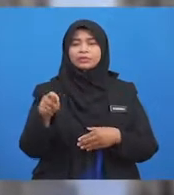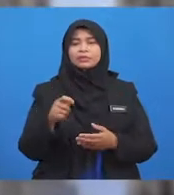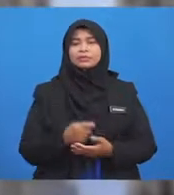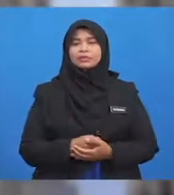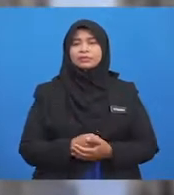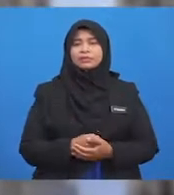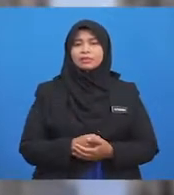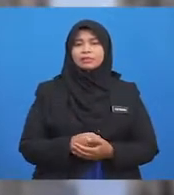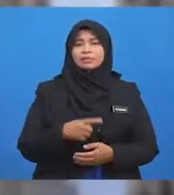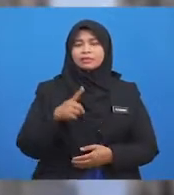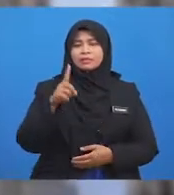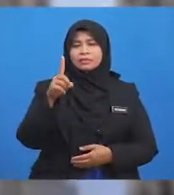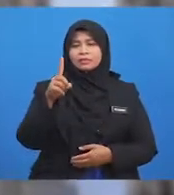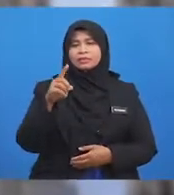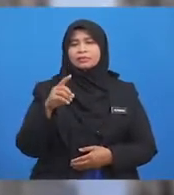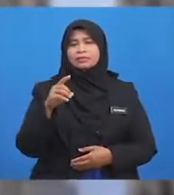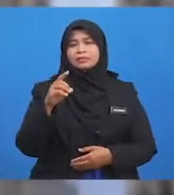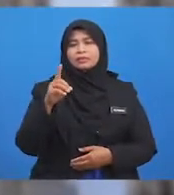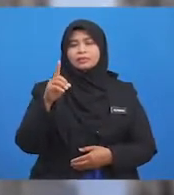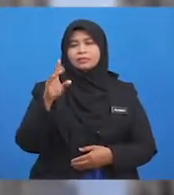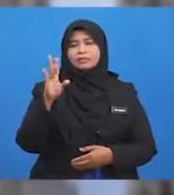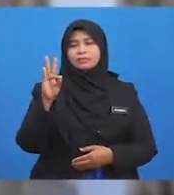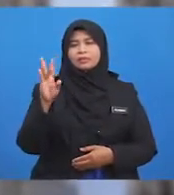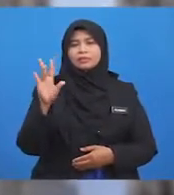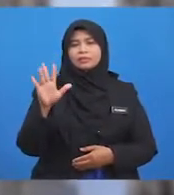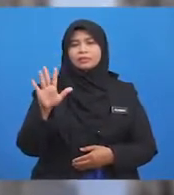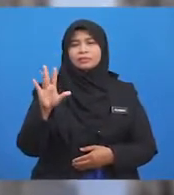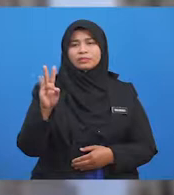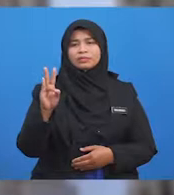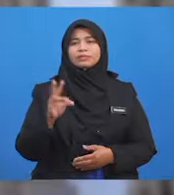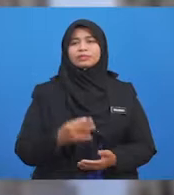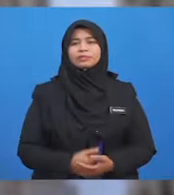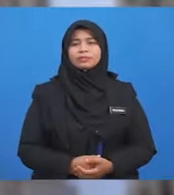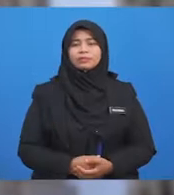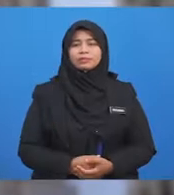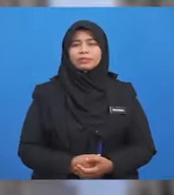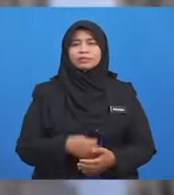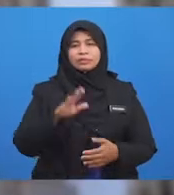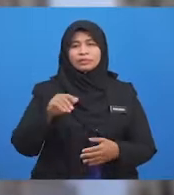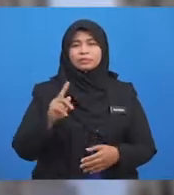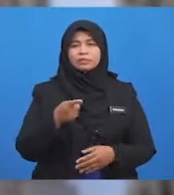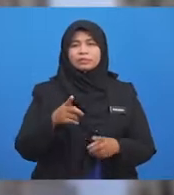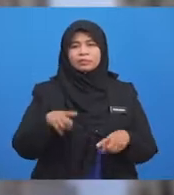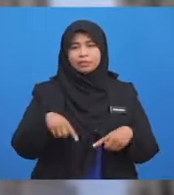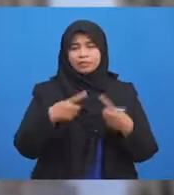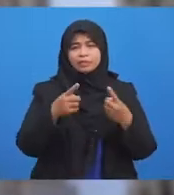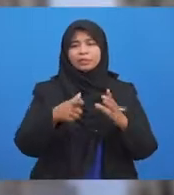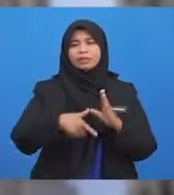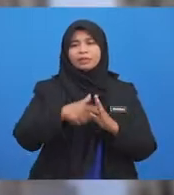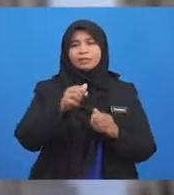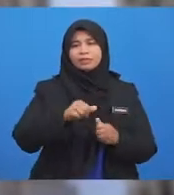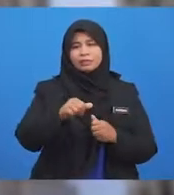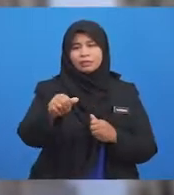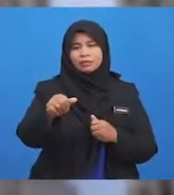Islamiyah muka surat 127. Sebelum kita melangkah jauh, Ustazah nak murid